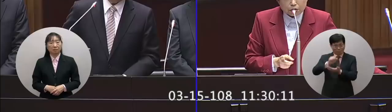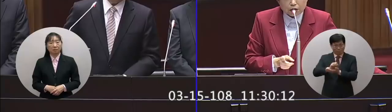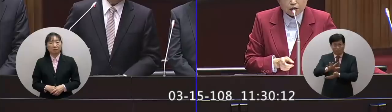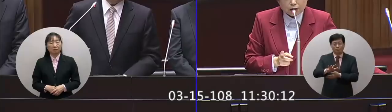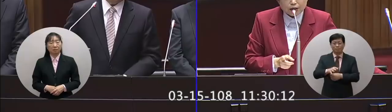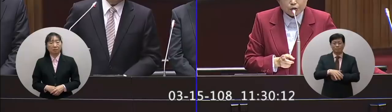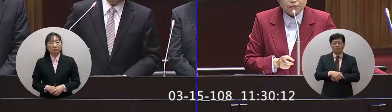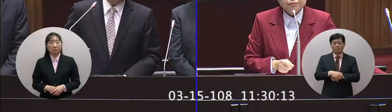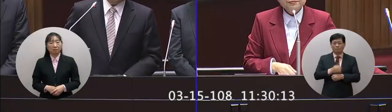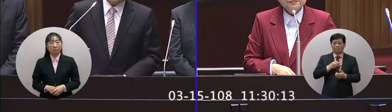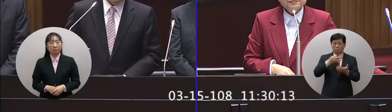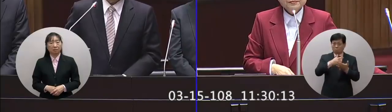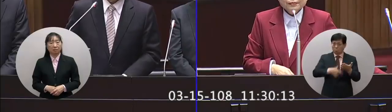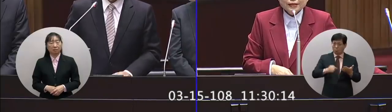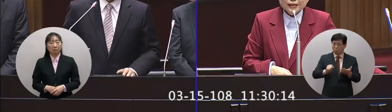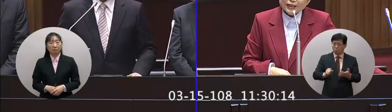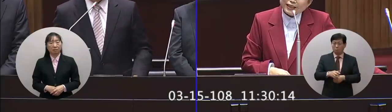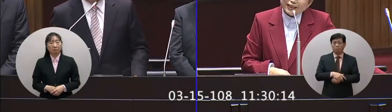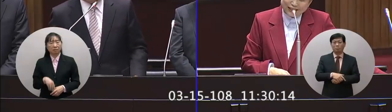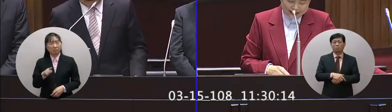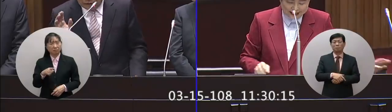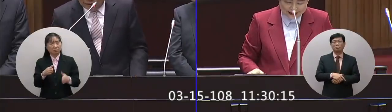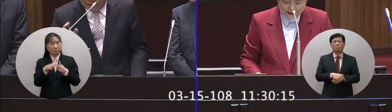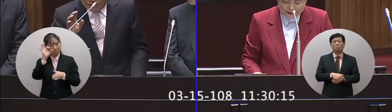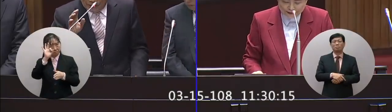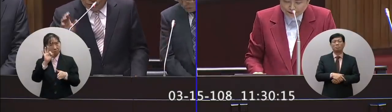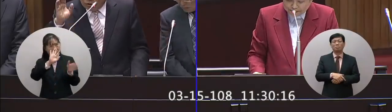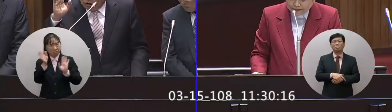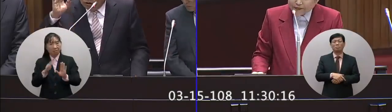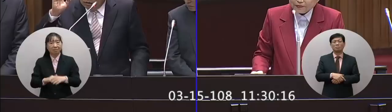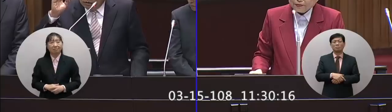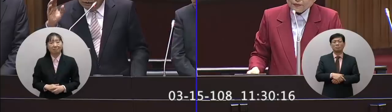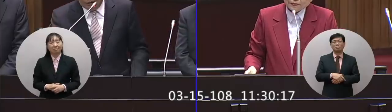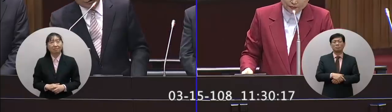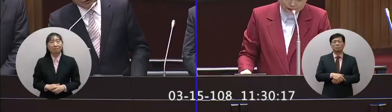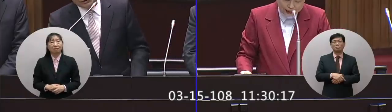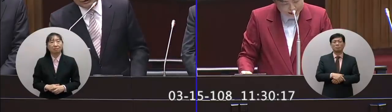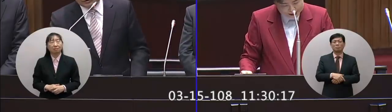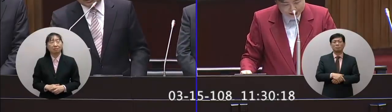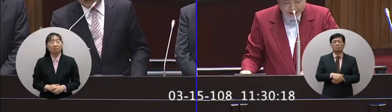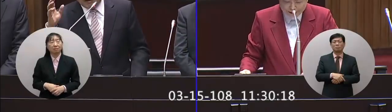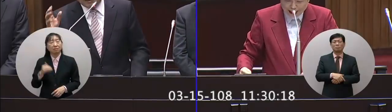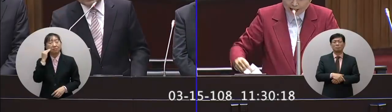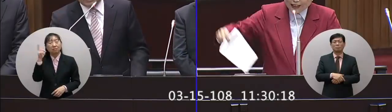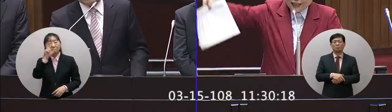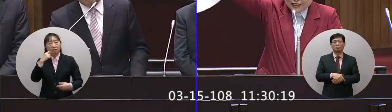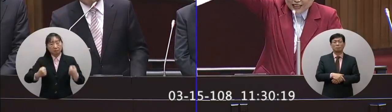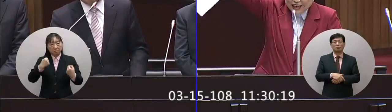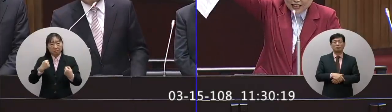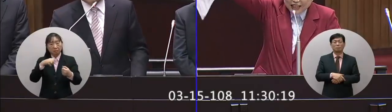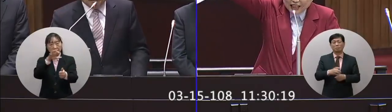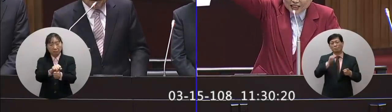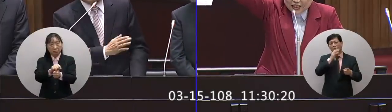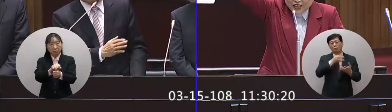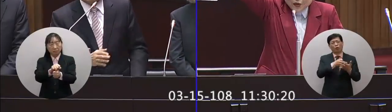得參選這個要看整個情形如果酒駕被查